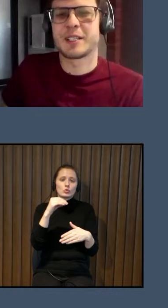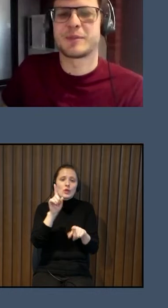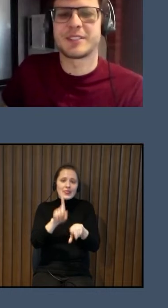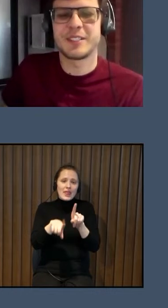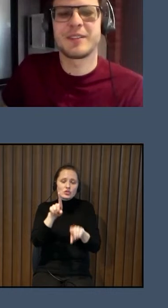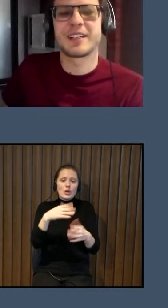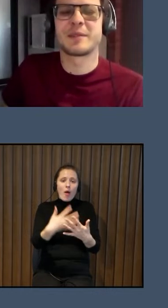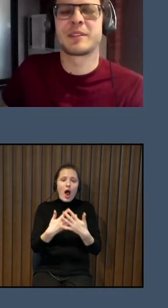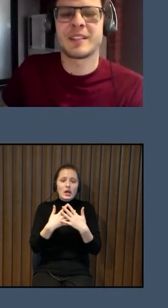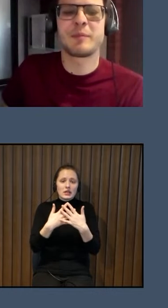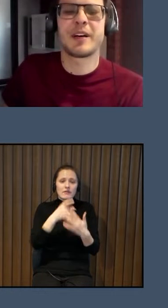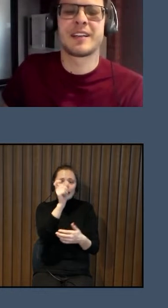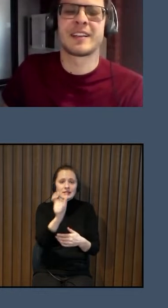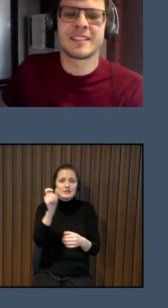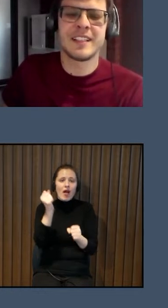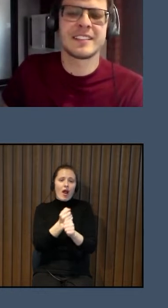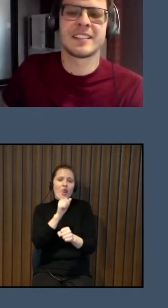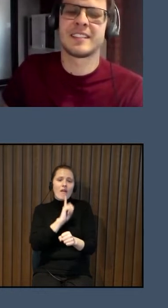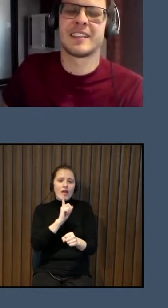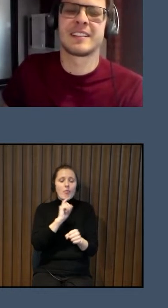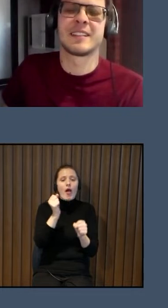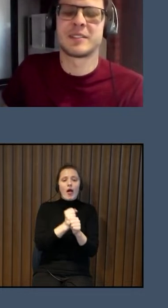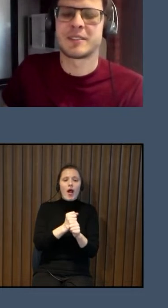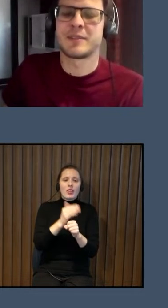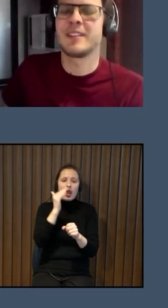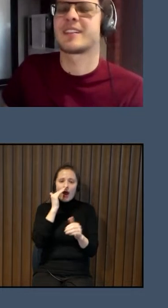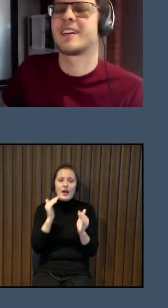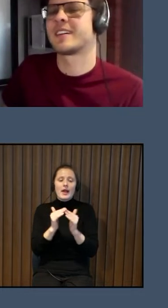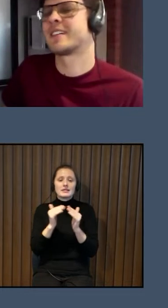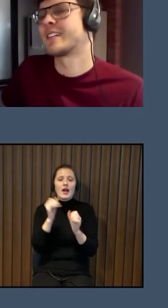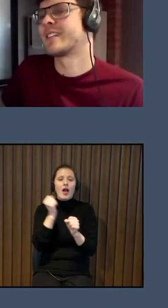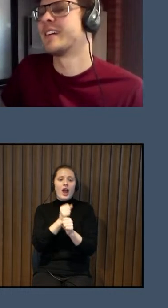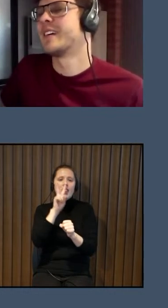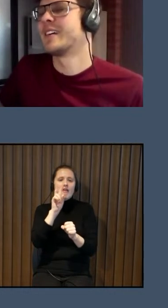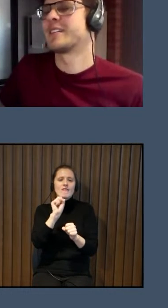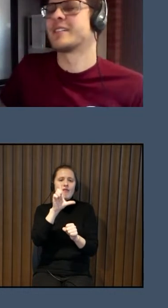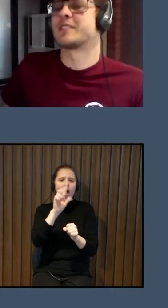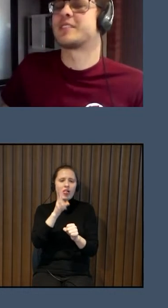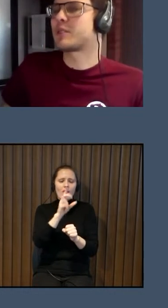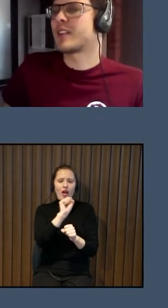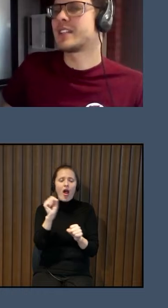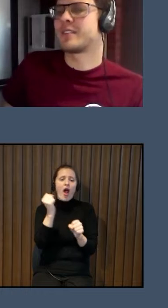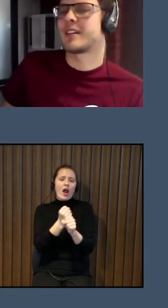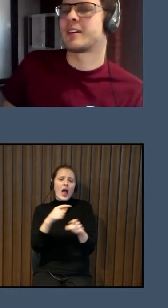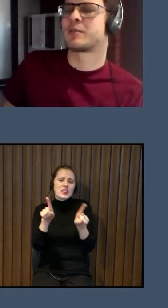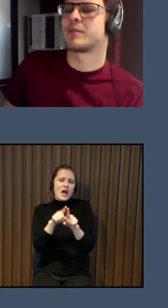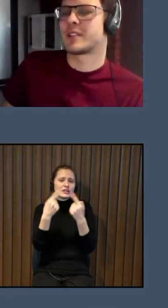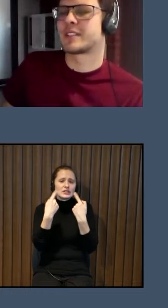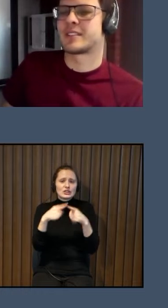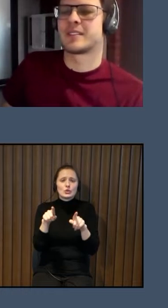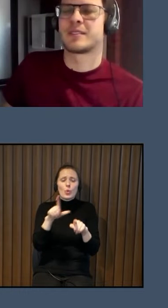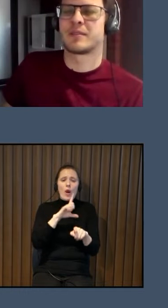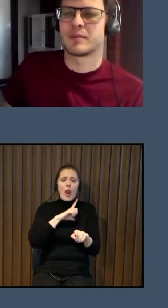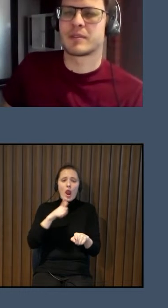aktīvajiem cilvēkiem gan Liepājā, gan Rēzeknē, gan Valkā, gan citur Latvijā,